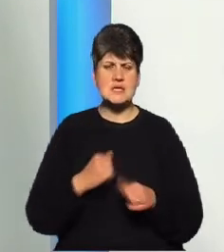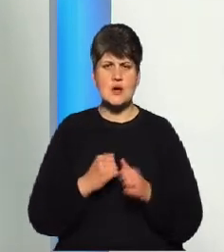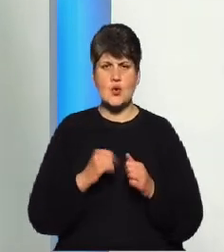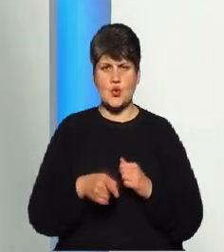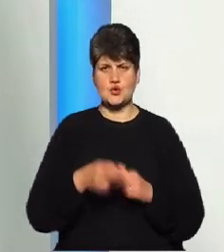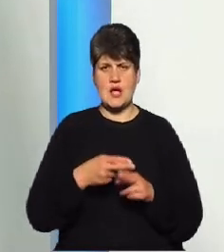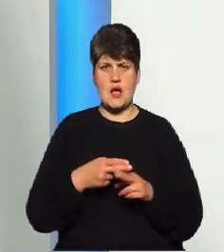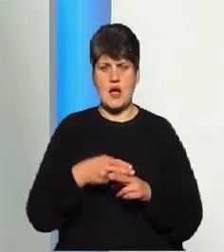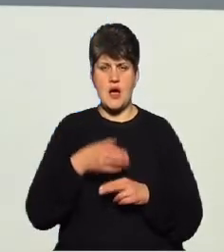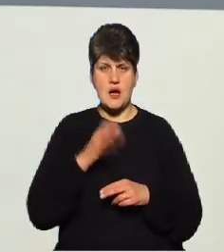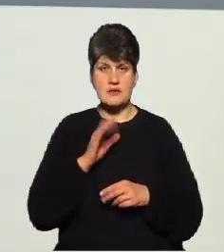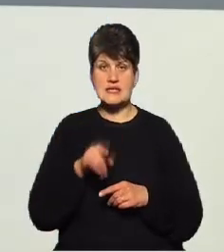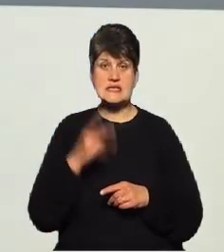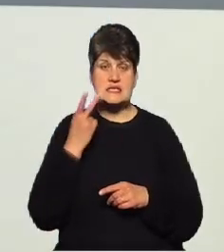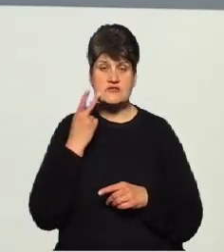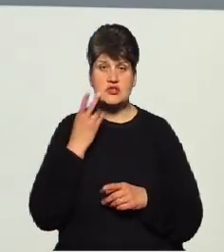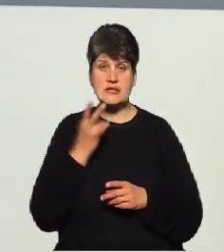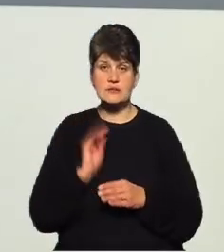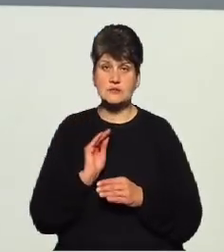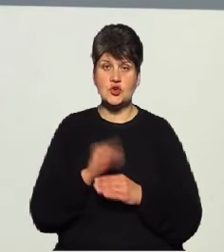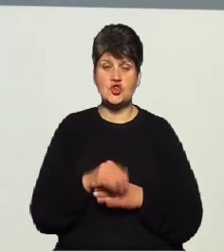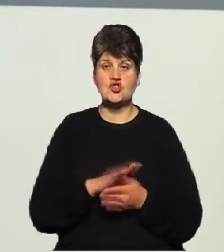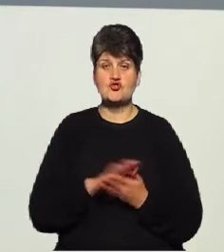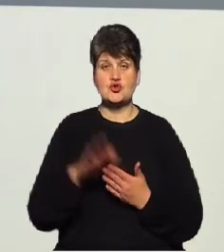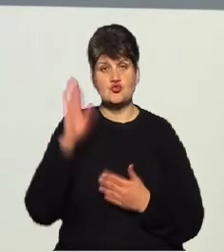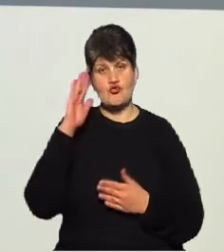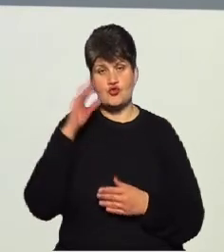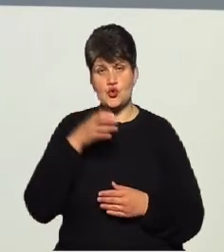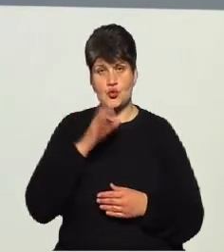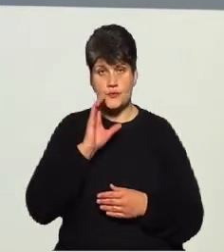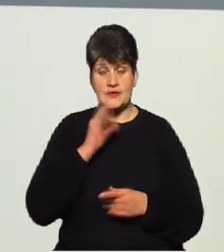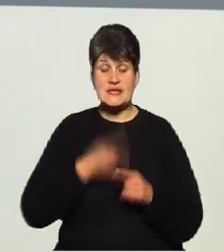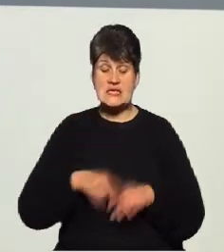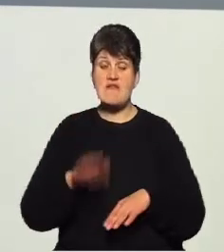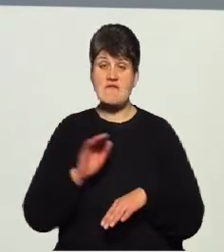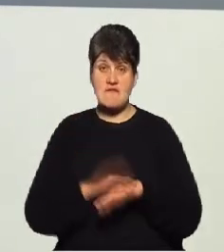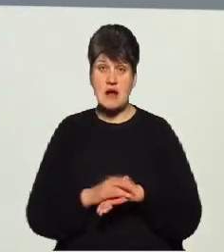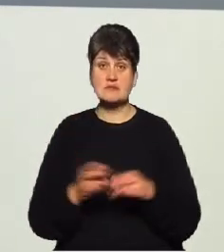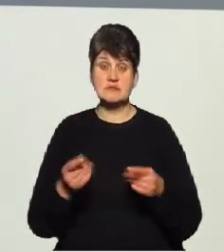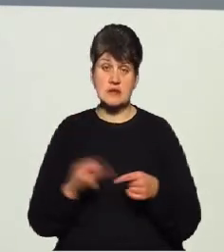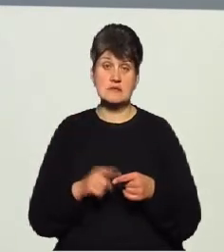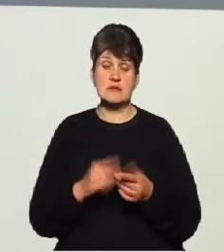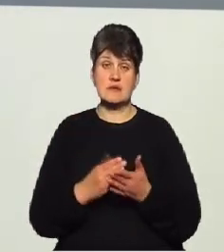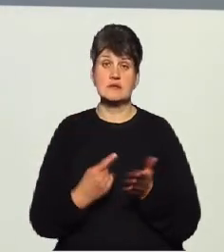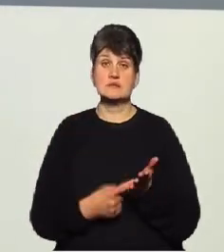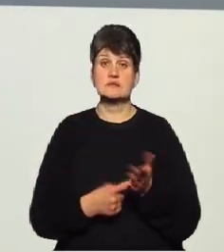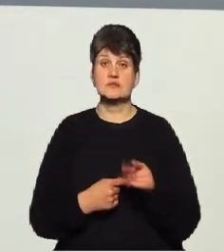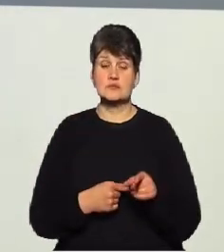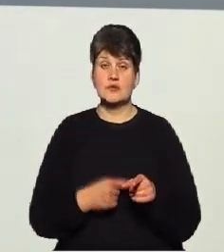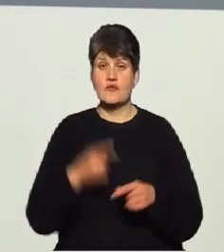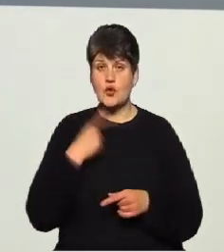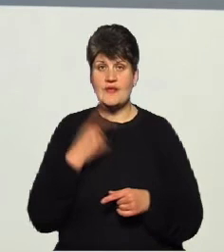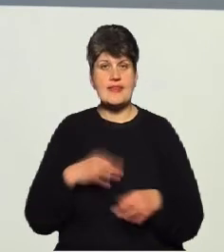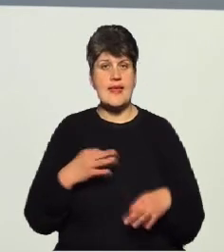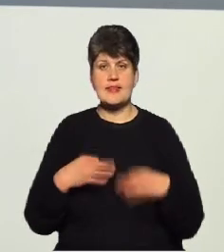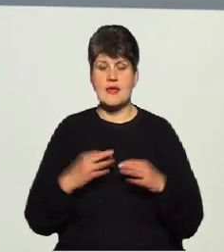її завжди треба поповнювати чистою водою. Це факт і це є аксіома. Ви говорили про те нервувати. А як стрес